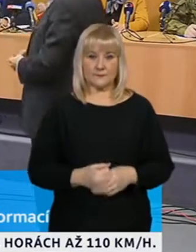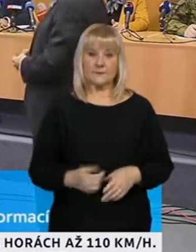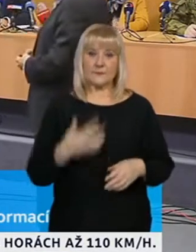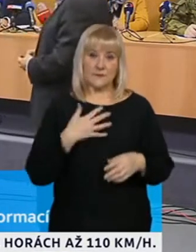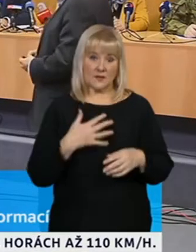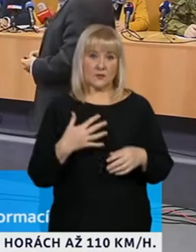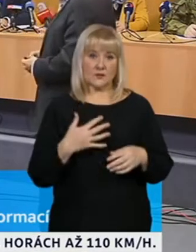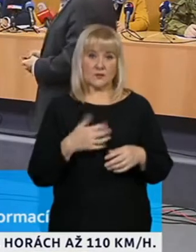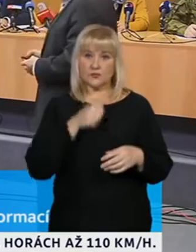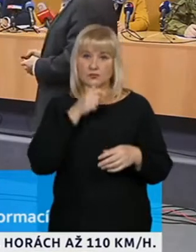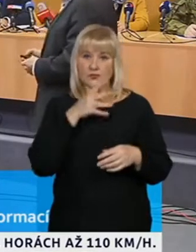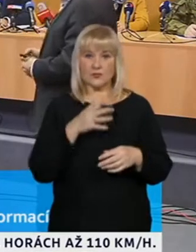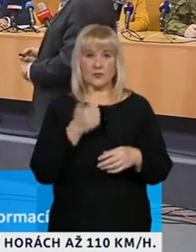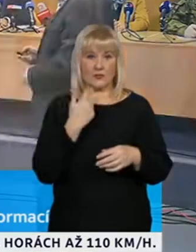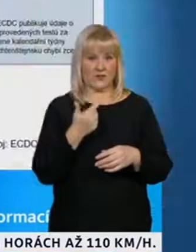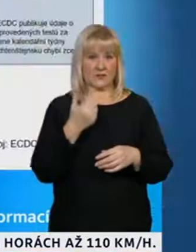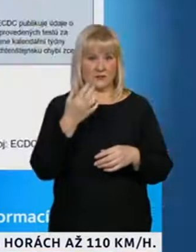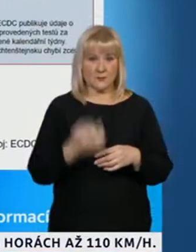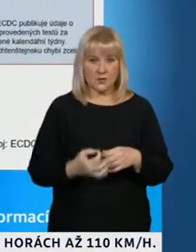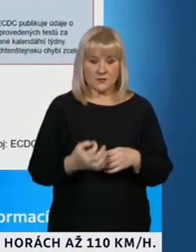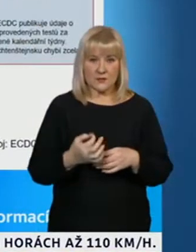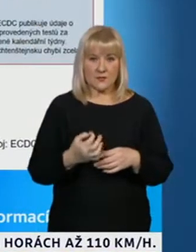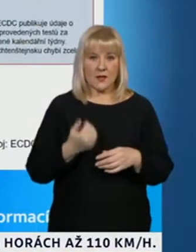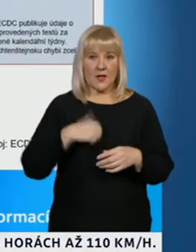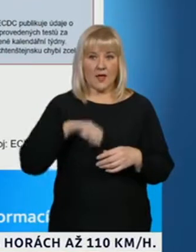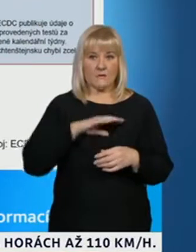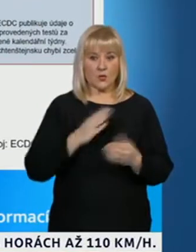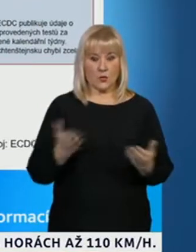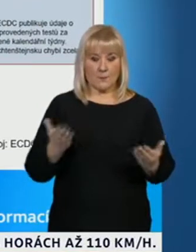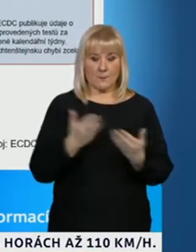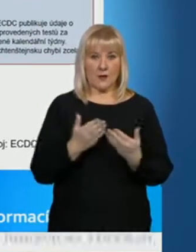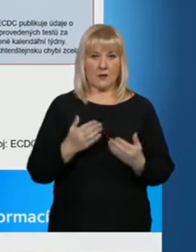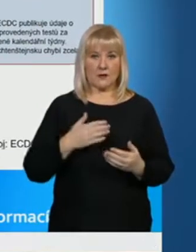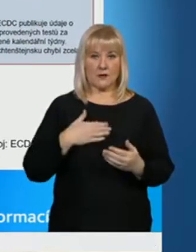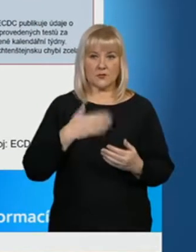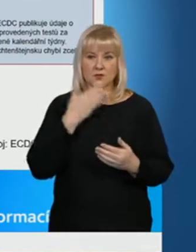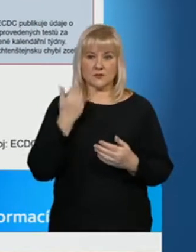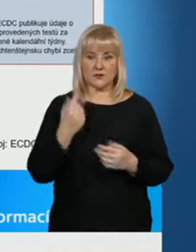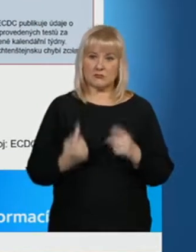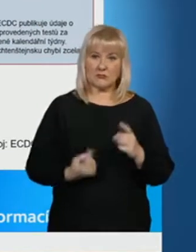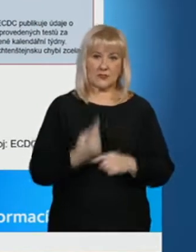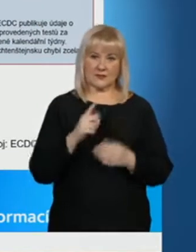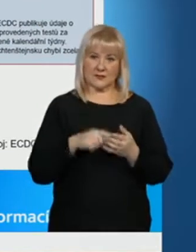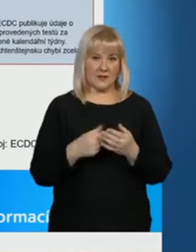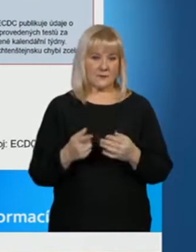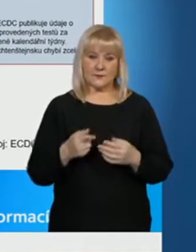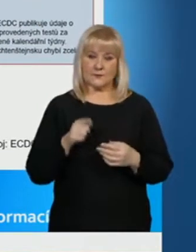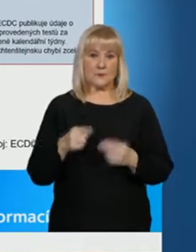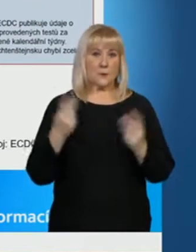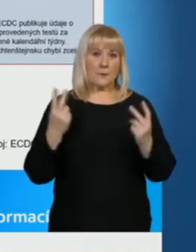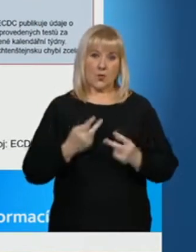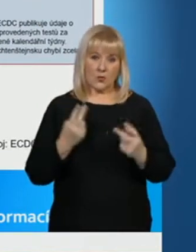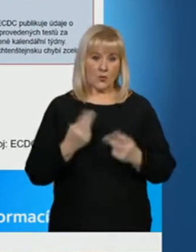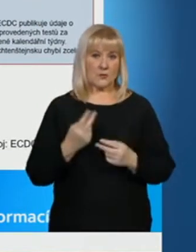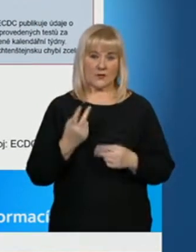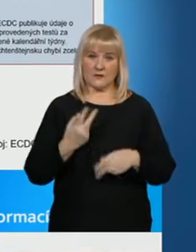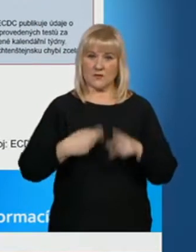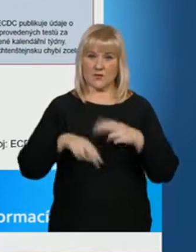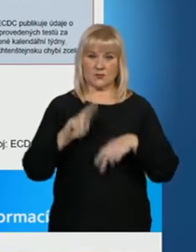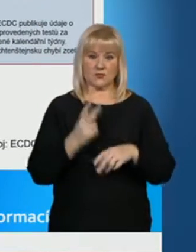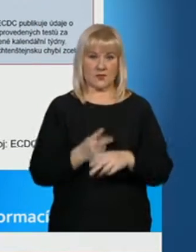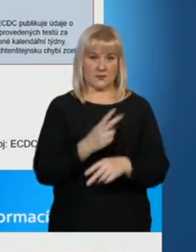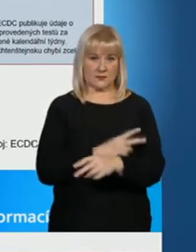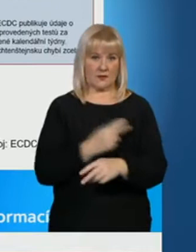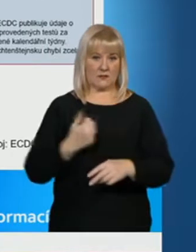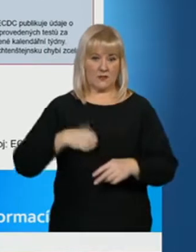číslo nebo vysoké číslo 20% není zase v Evropě nějakou velkou výjimkou. V podobné situaci jsou i většina těch států,